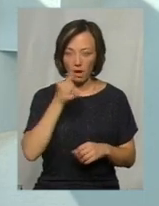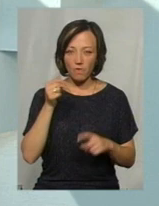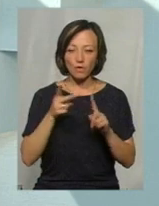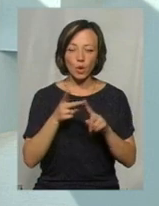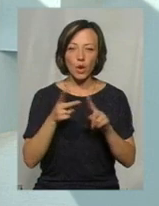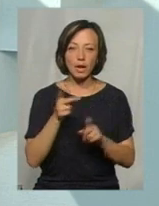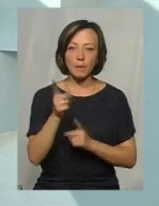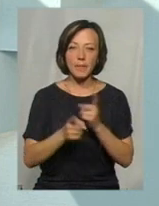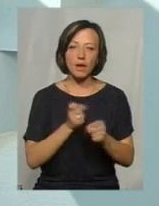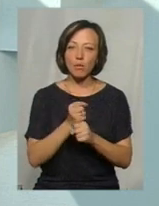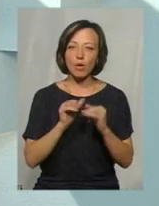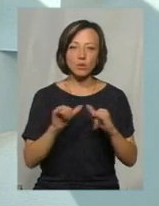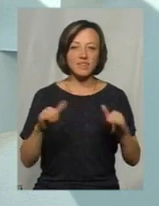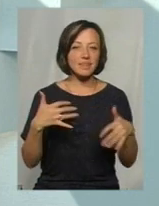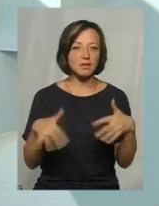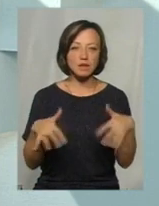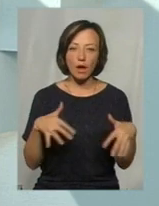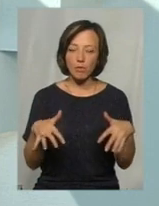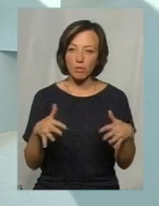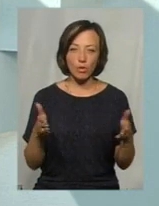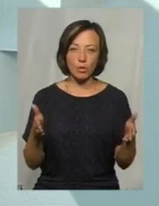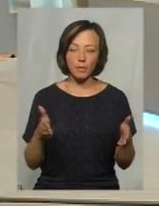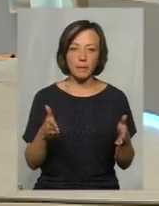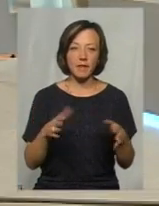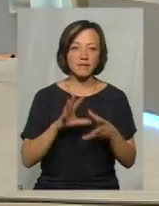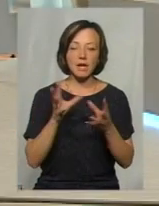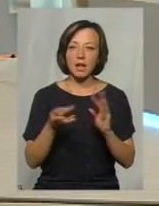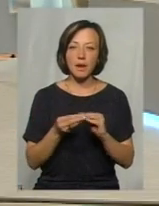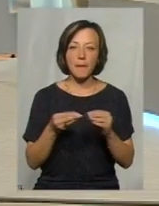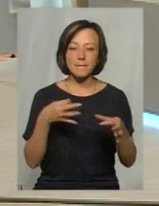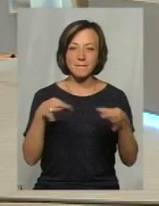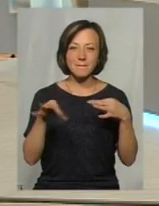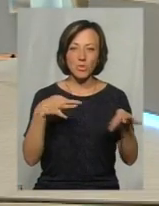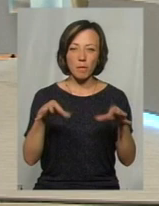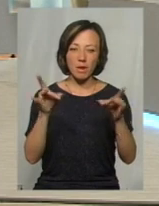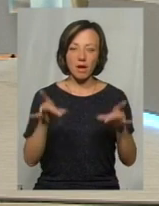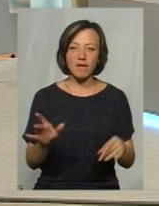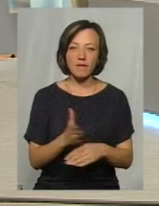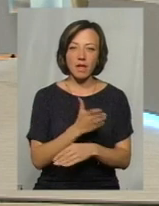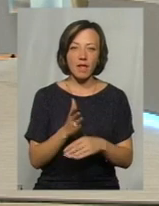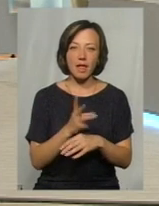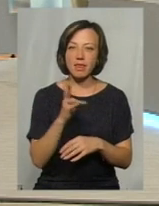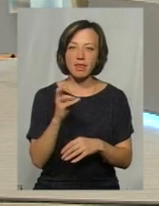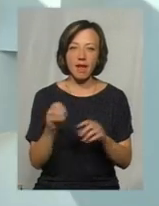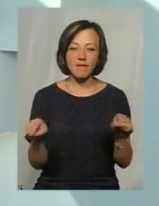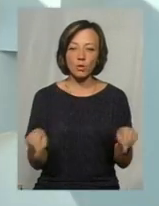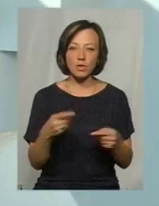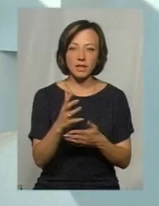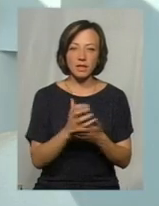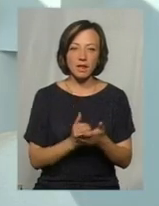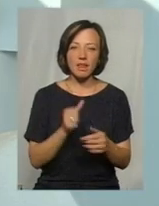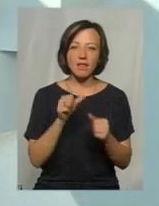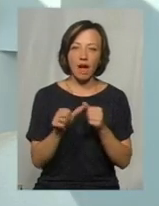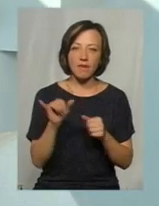переробка розвинена дуже слабо, і взагалі пластик виготовляється з невідновлювальних ресурсів, тобто з